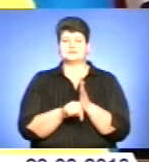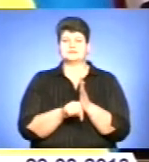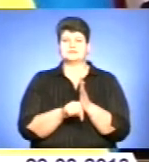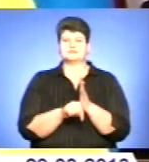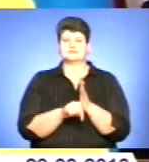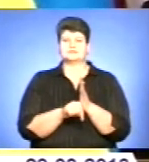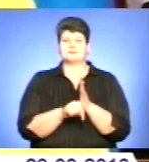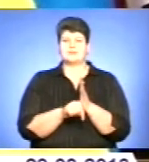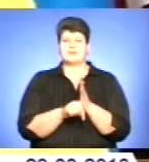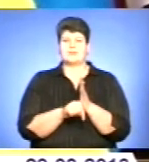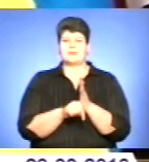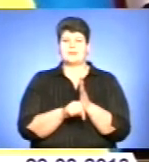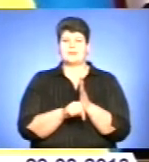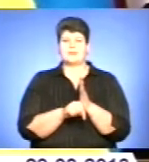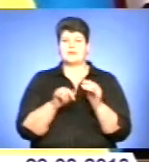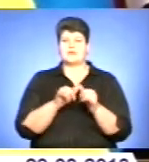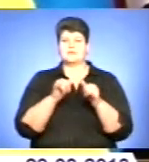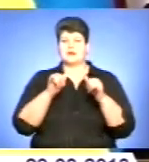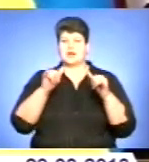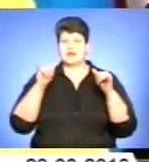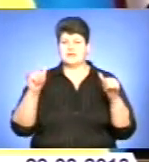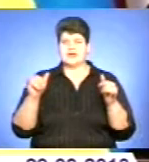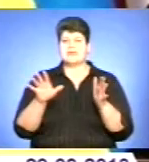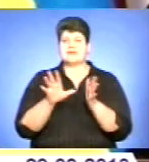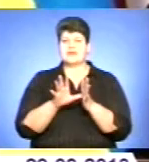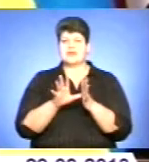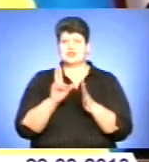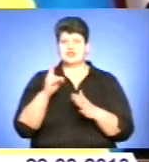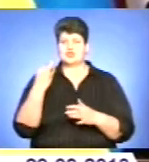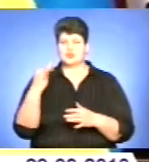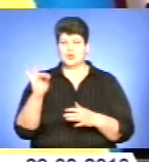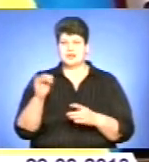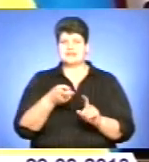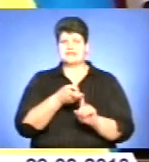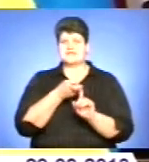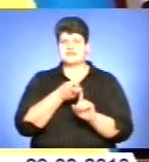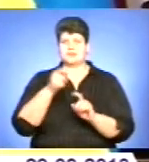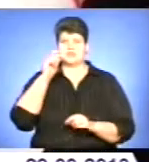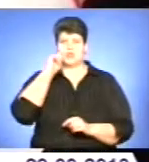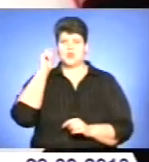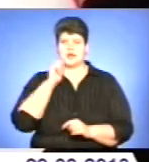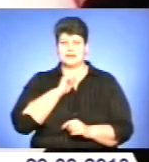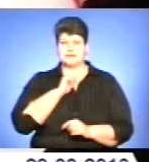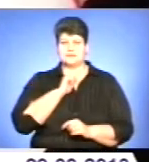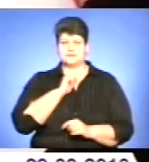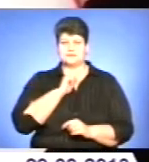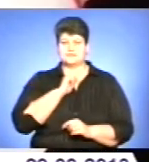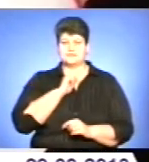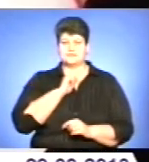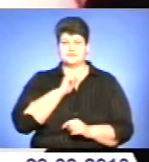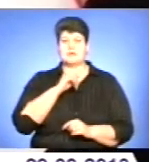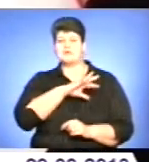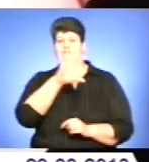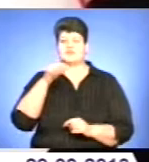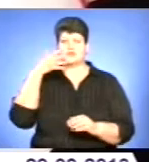прорив в енергетичній залежності України. Ми